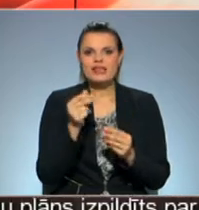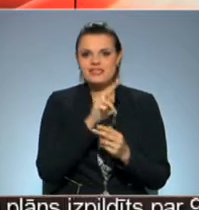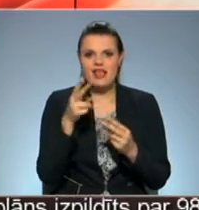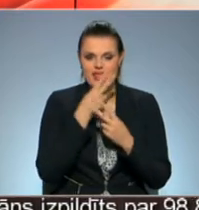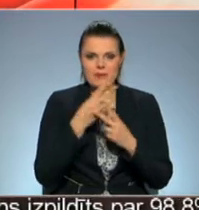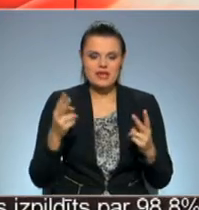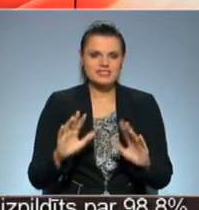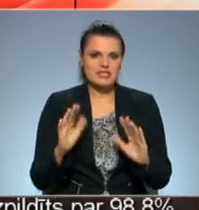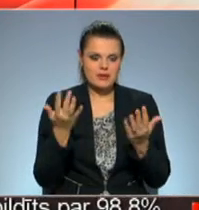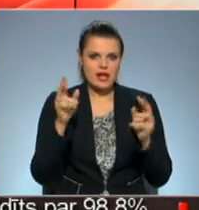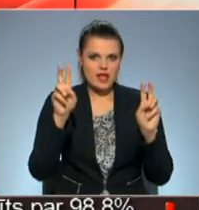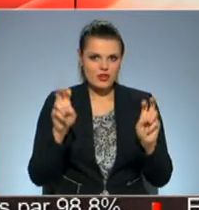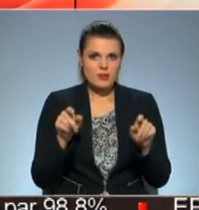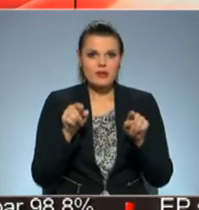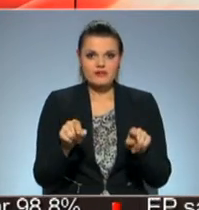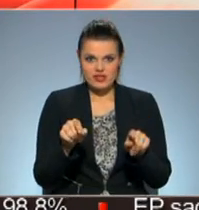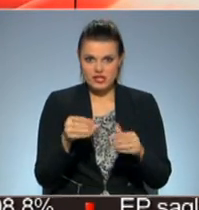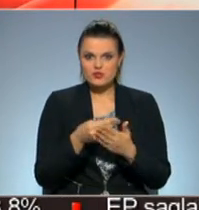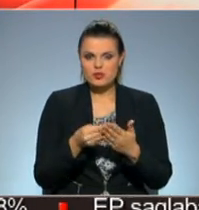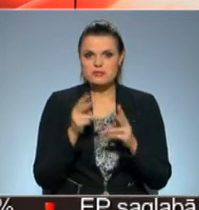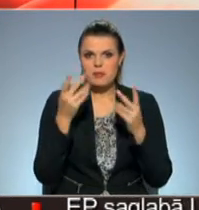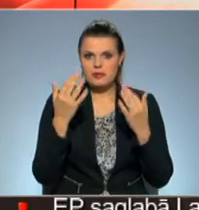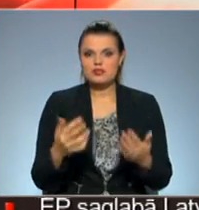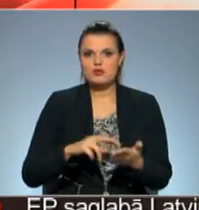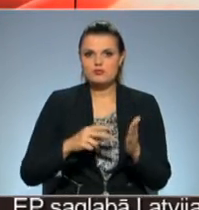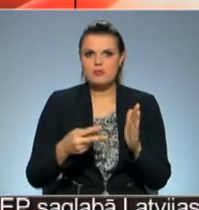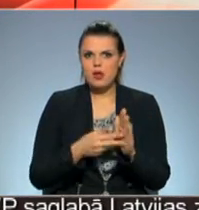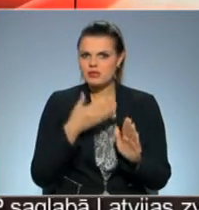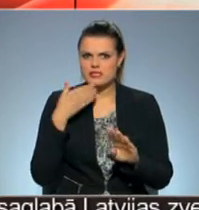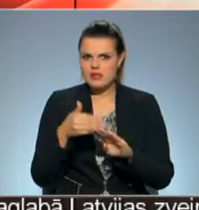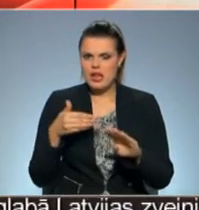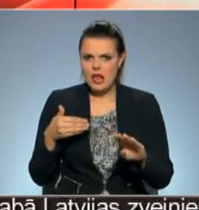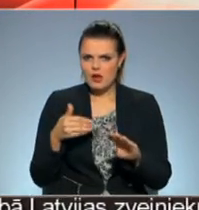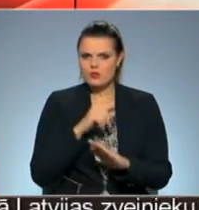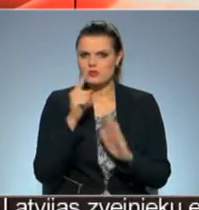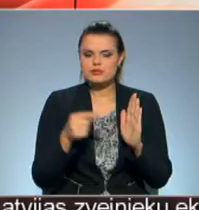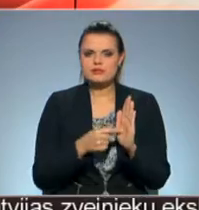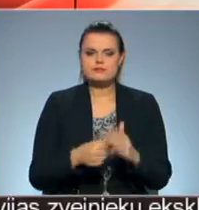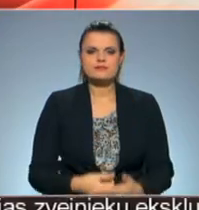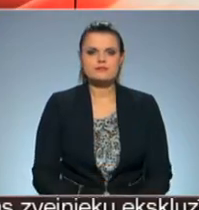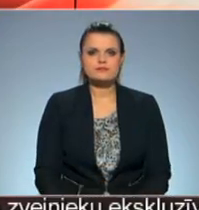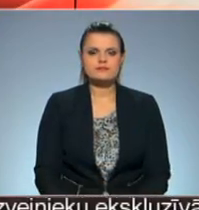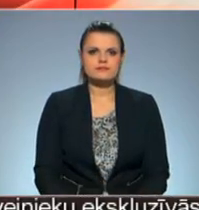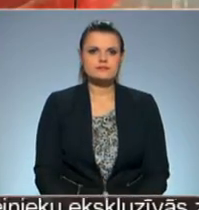līdzekļi neparedzētiem gadījumiem. Vai tas nozīmē, ka pasākums netika planots laikus skaidrojumāja migla?